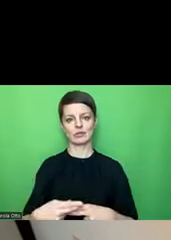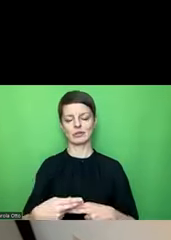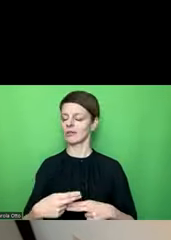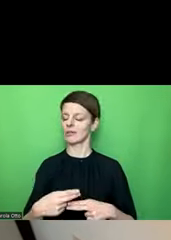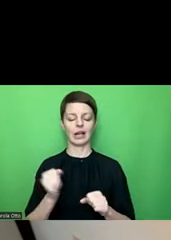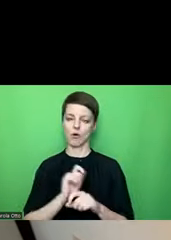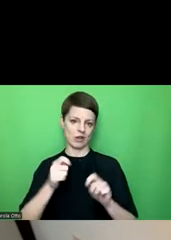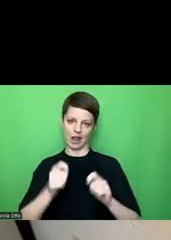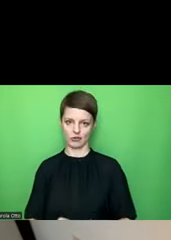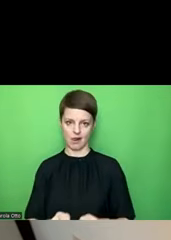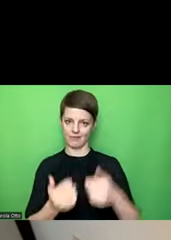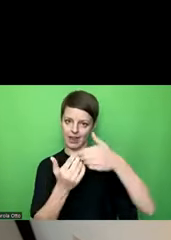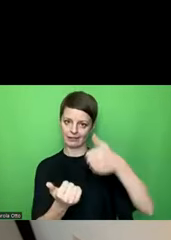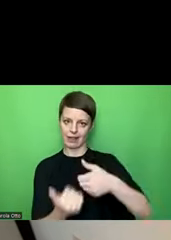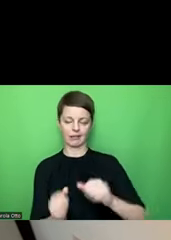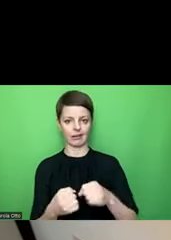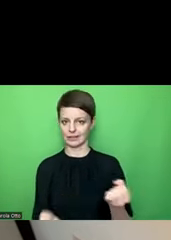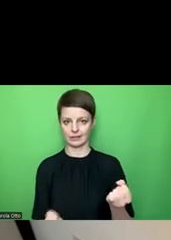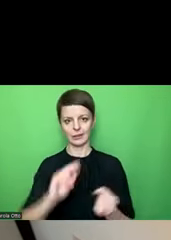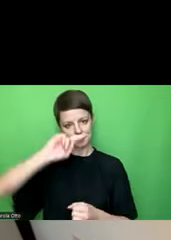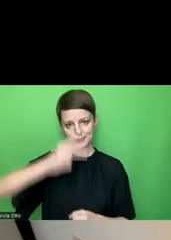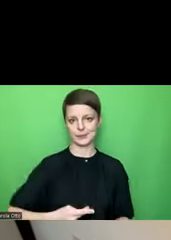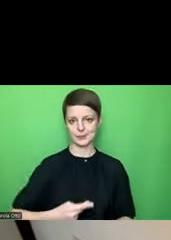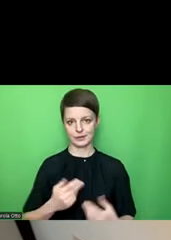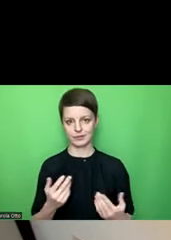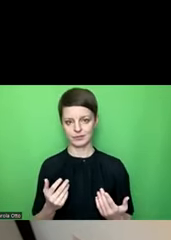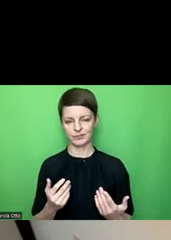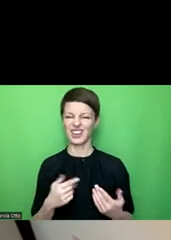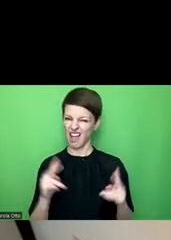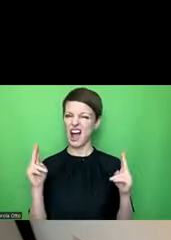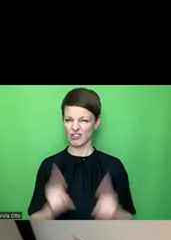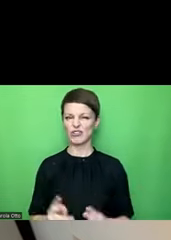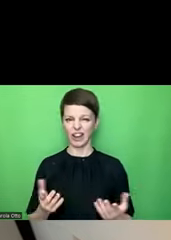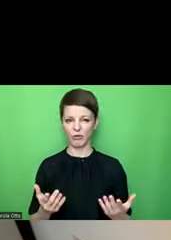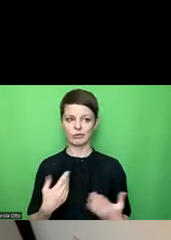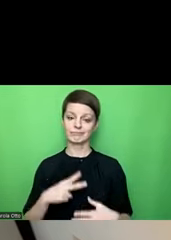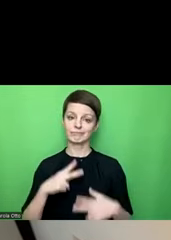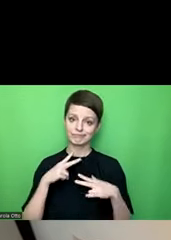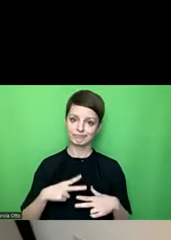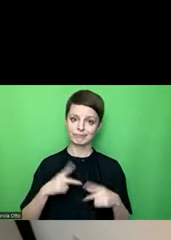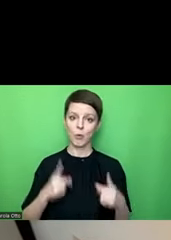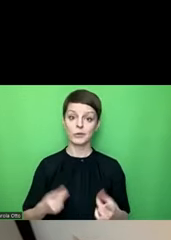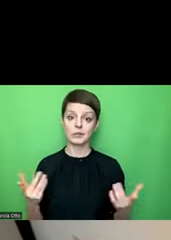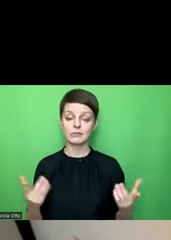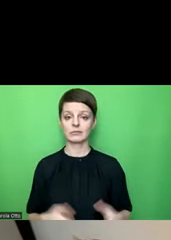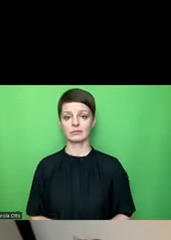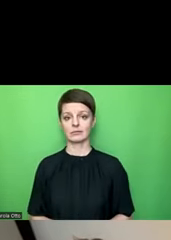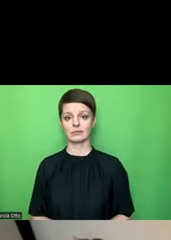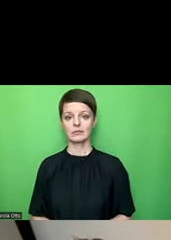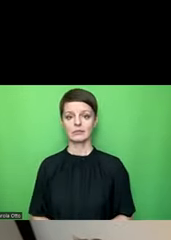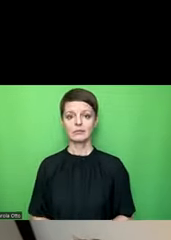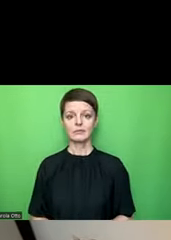PowerPoint kann. Also das ist eine große Einschränkung und damit müssen wir leben. Was wir nicht